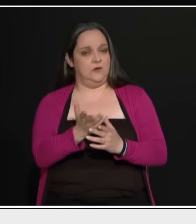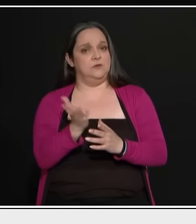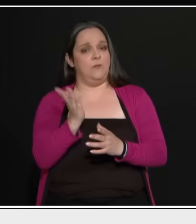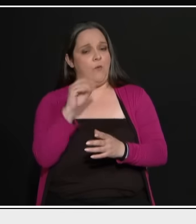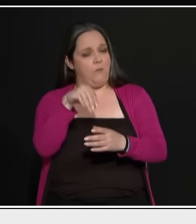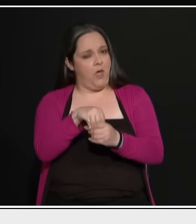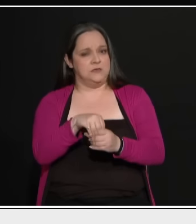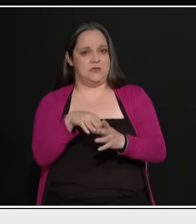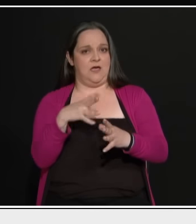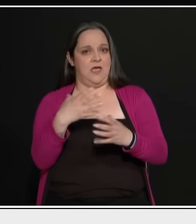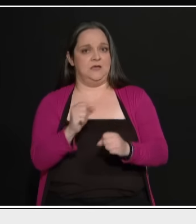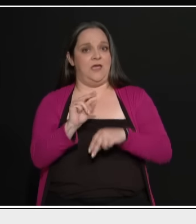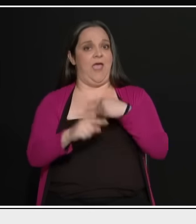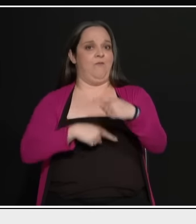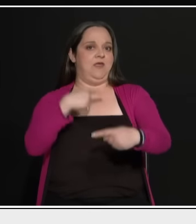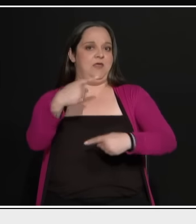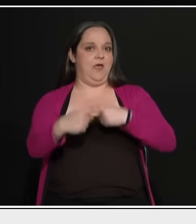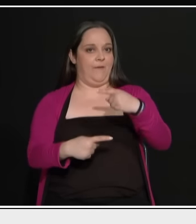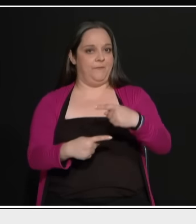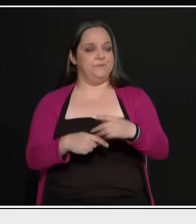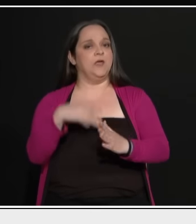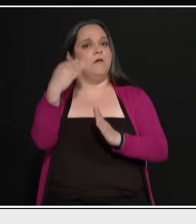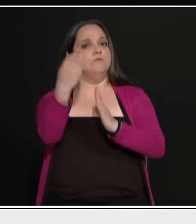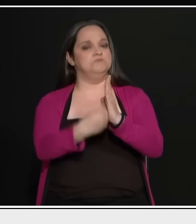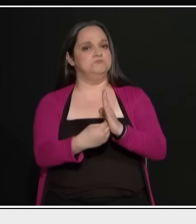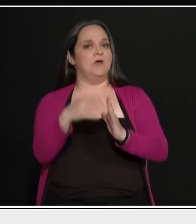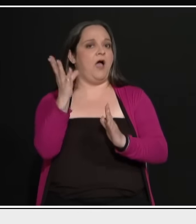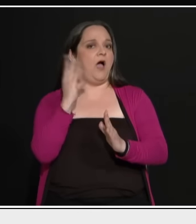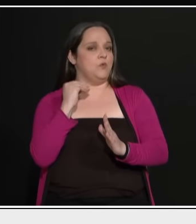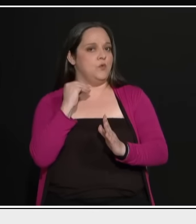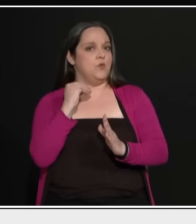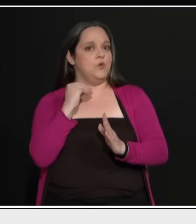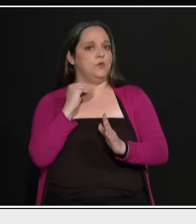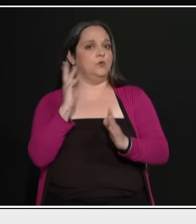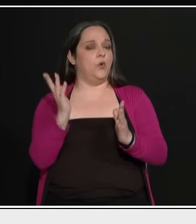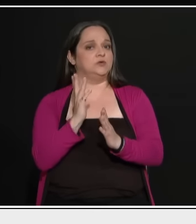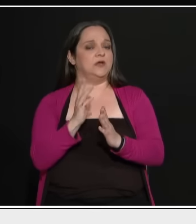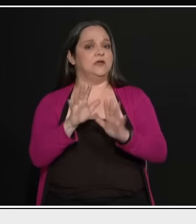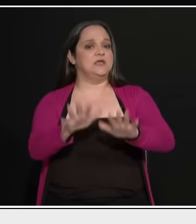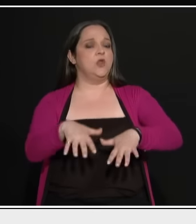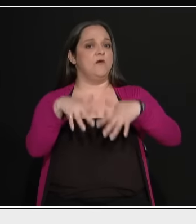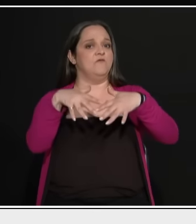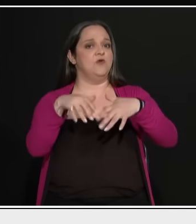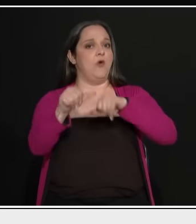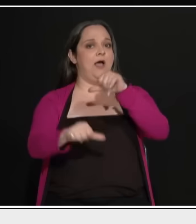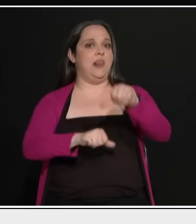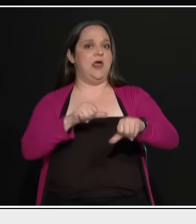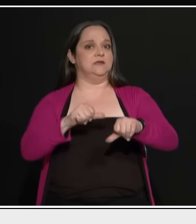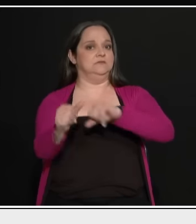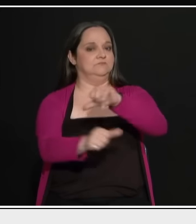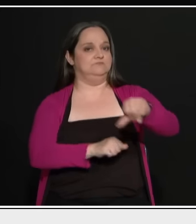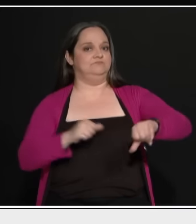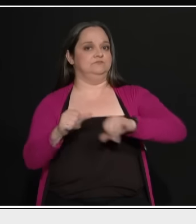μέσα το έργο, έχετε υπάρξει στο κοινοβούλιο. Πολλές φορές ακούω όταν αλλάζει σύνθεση του κοινοβουλίου και έρχονται και πιο νέοι άνθρωποι,